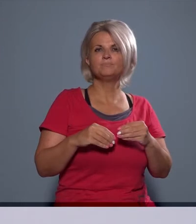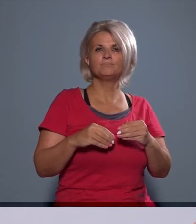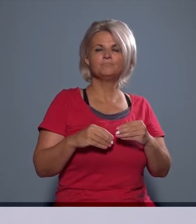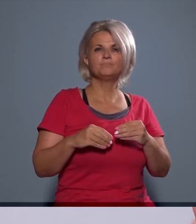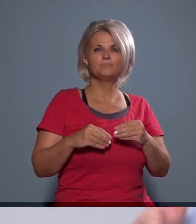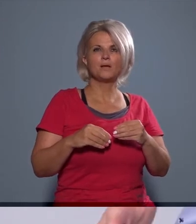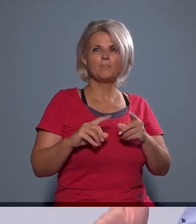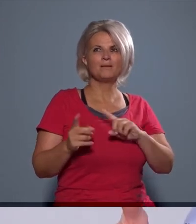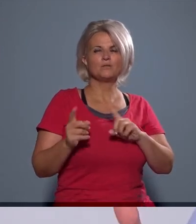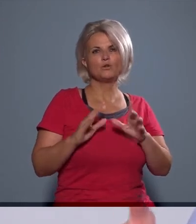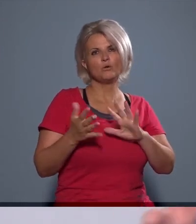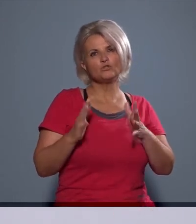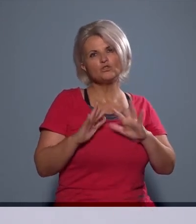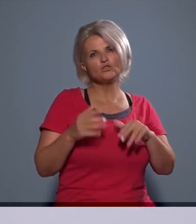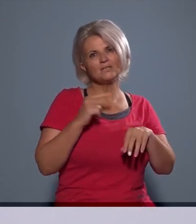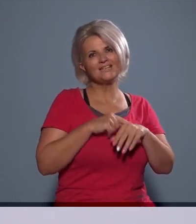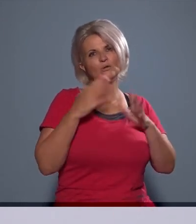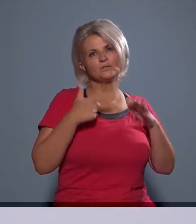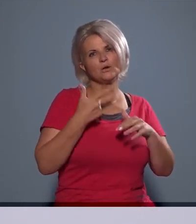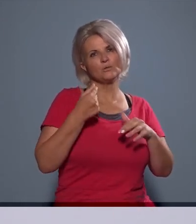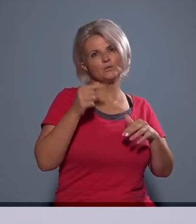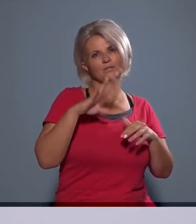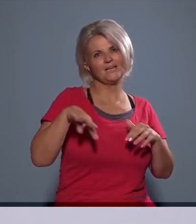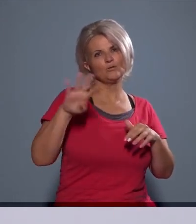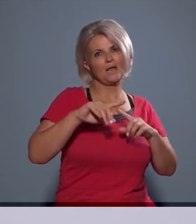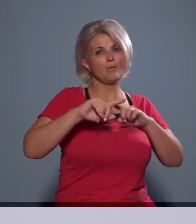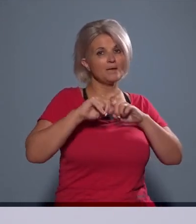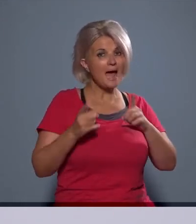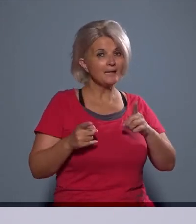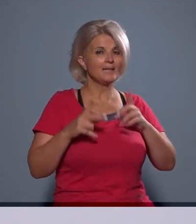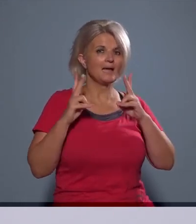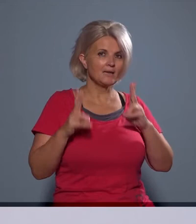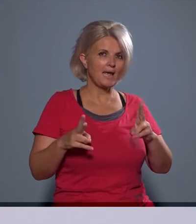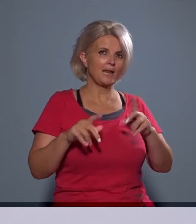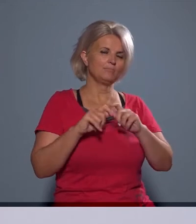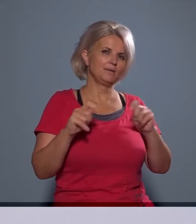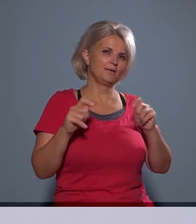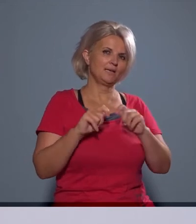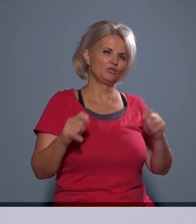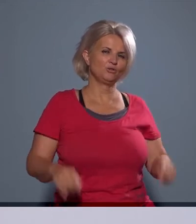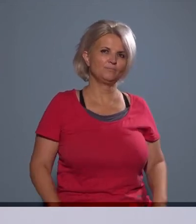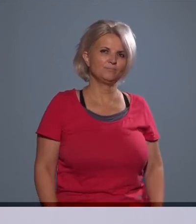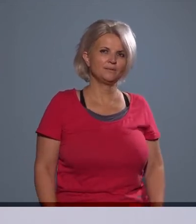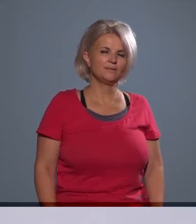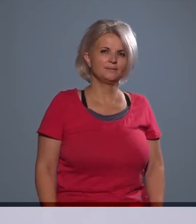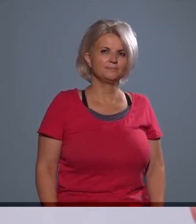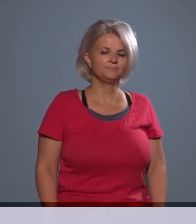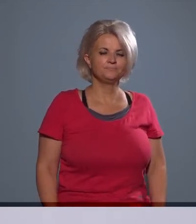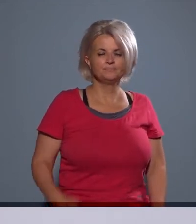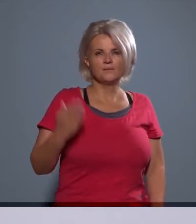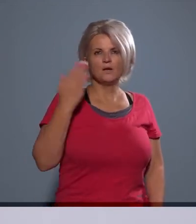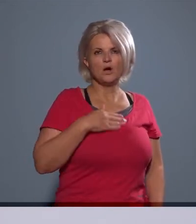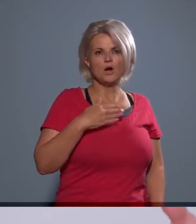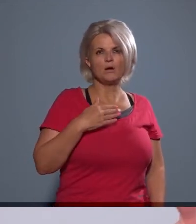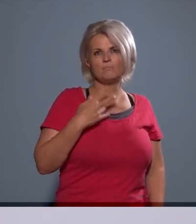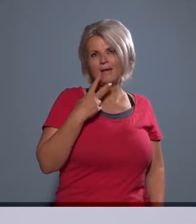hogy bizonyos időszakban, 24 órában átlagolva fel kell figyelembe venni a repülőgépek forgalmával eredő zajt, és ha megnézzük azt,